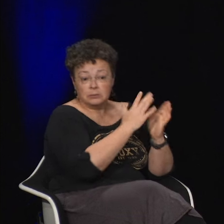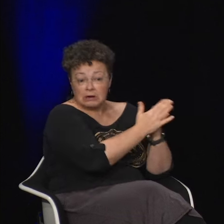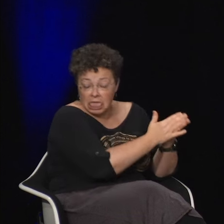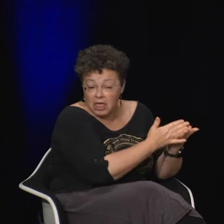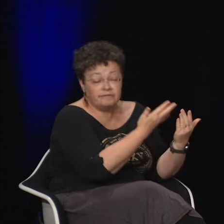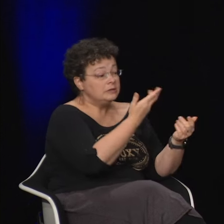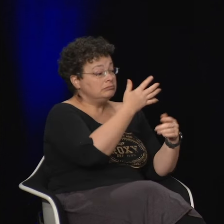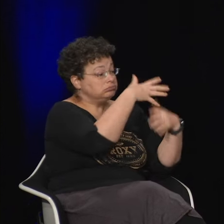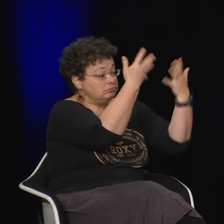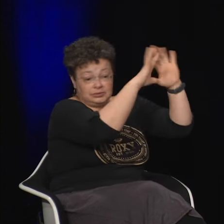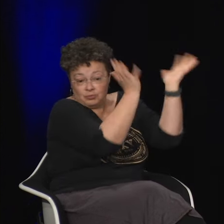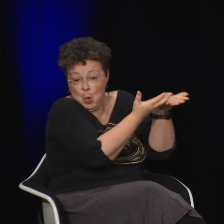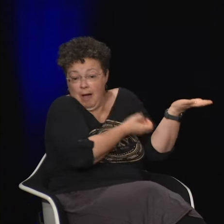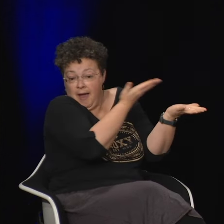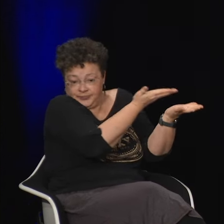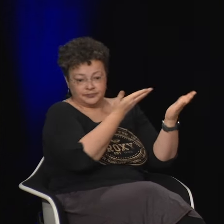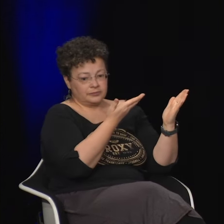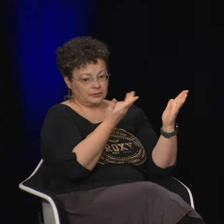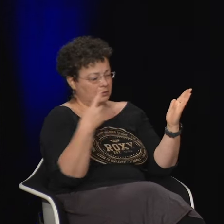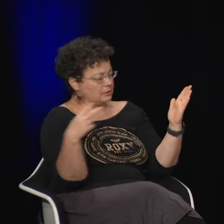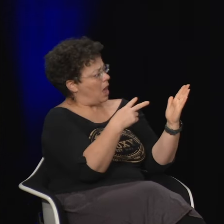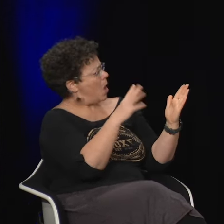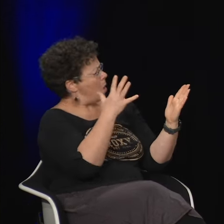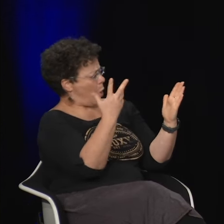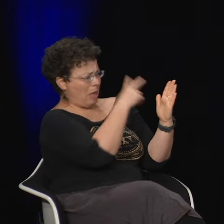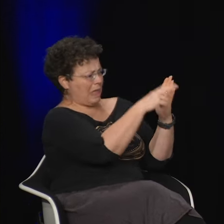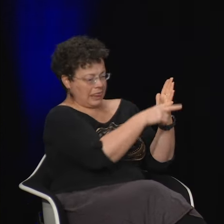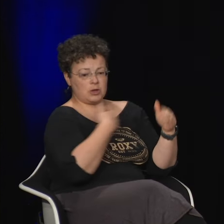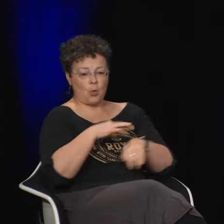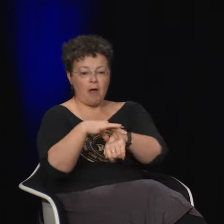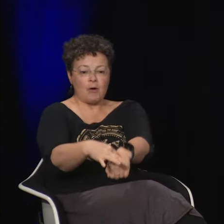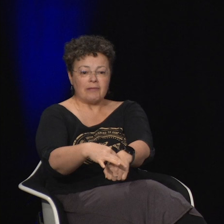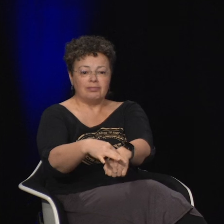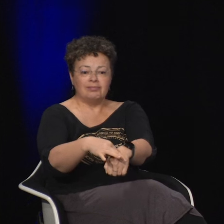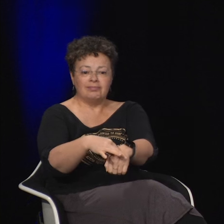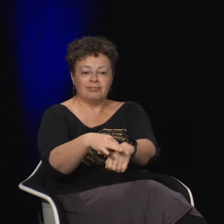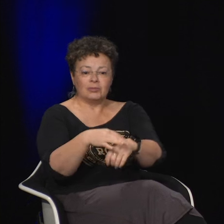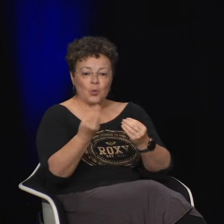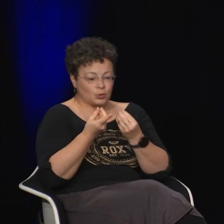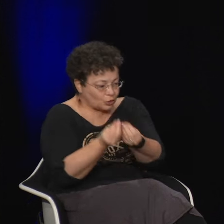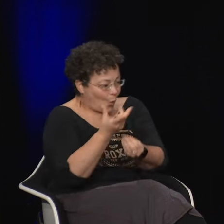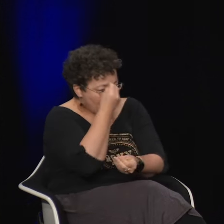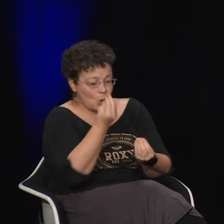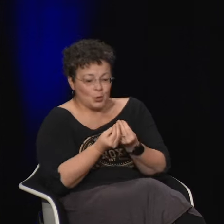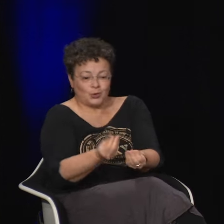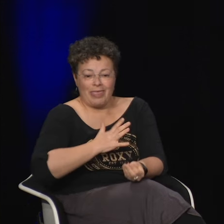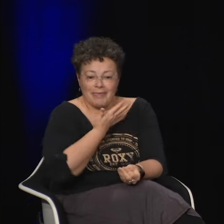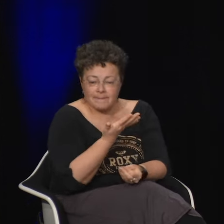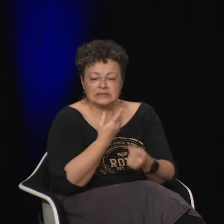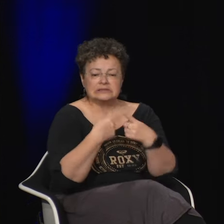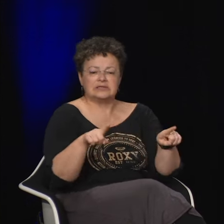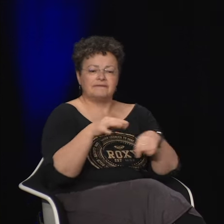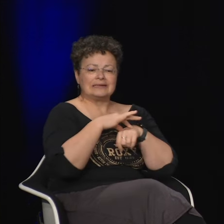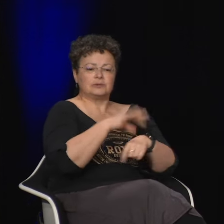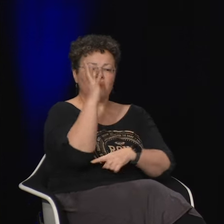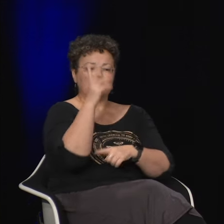artistique que ce soit de la musique un livre un objet artistique qui est peut-être qu'on accompagne un public